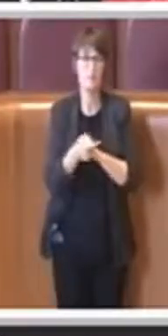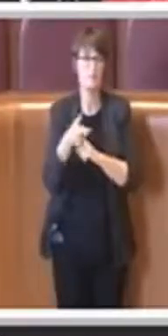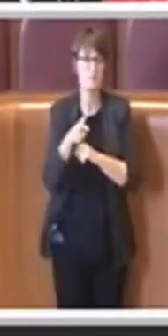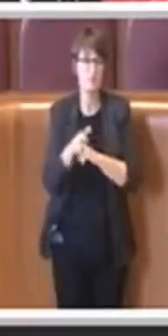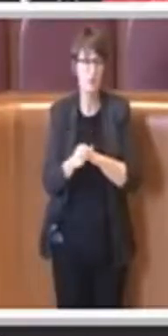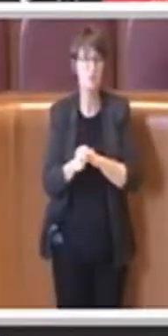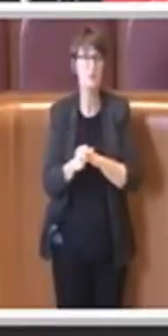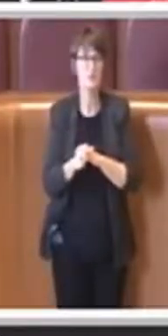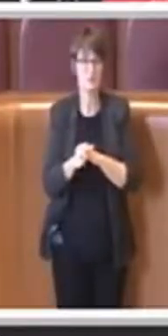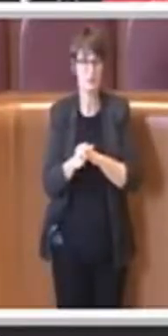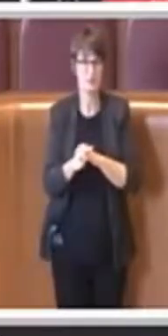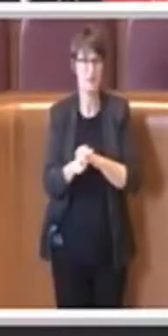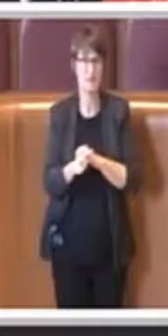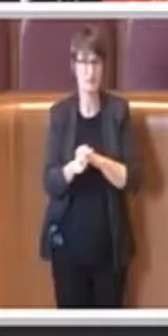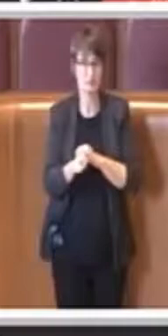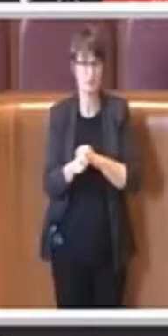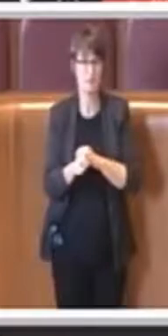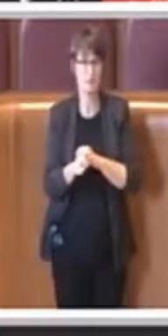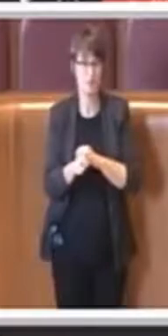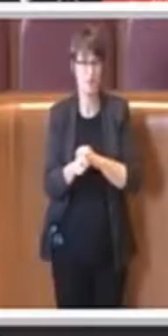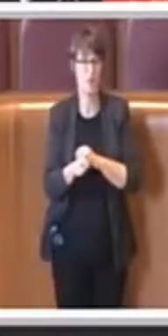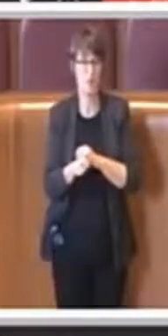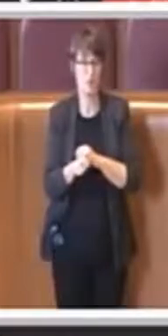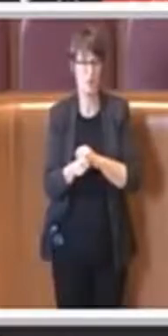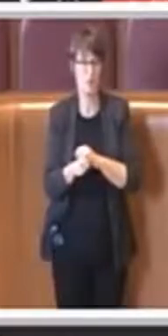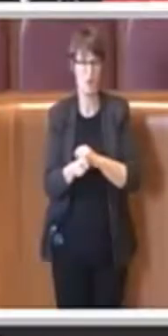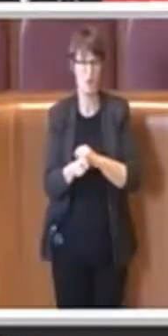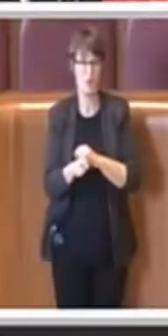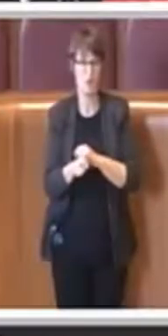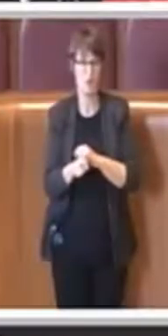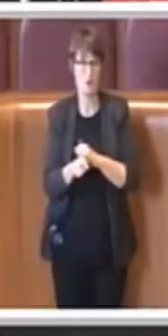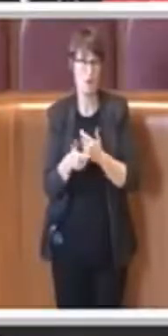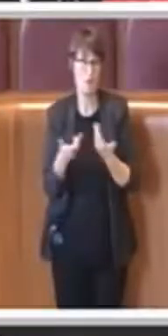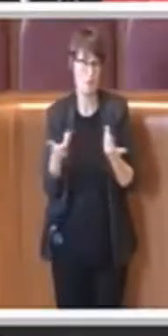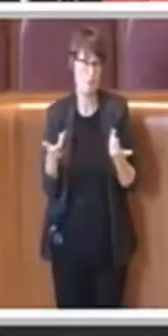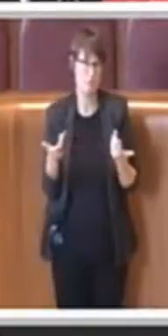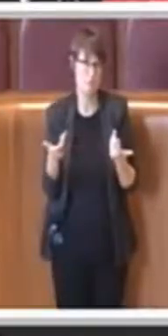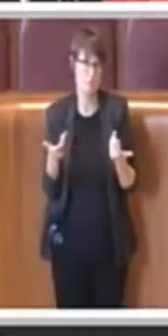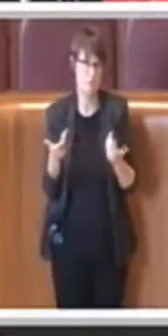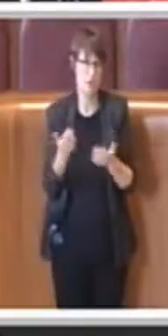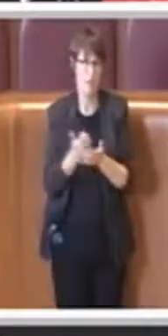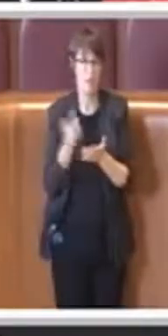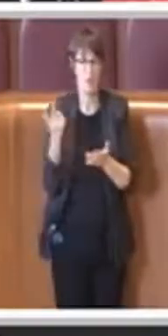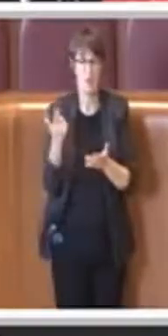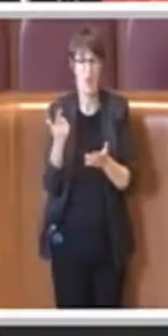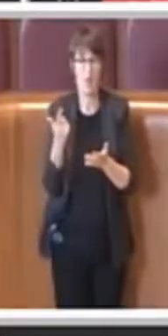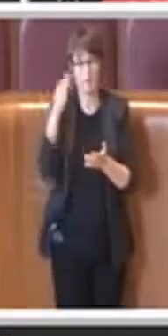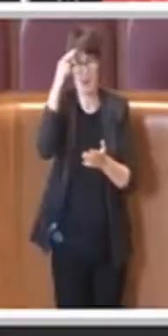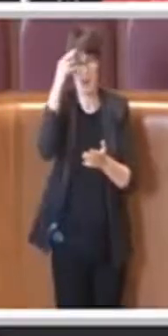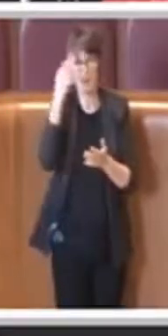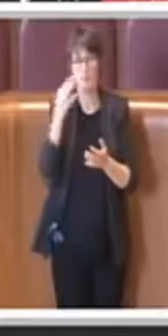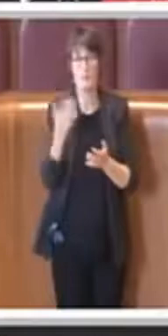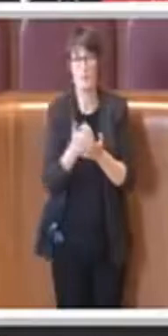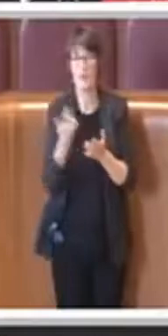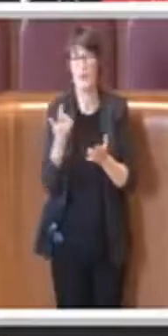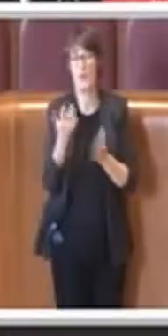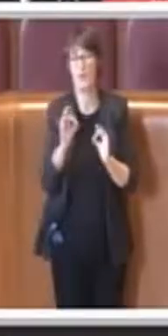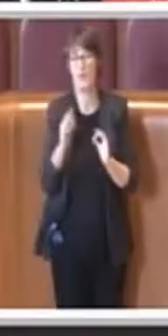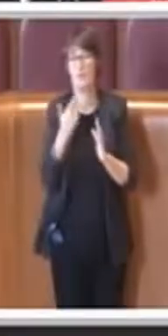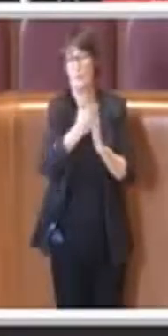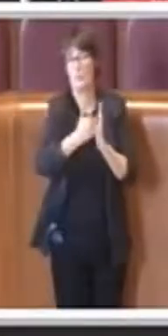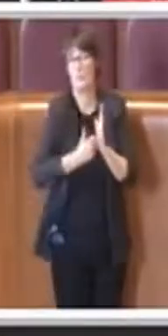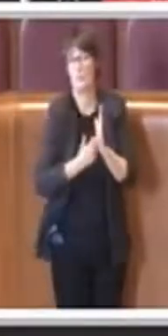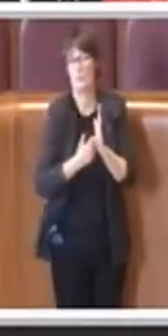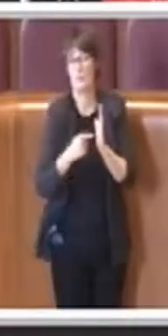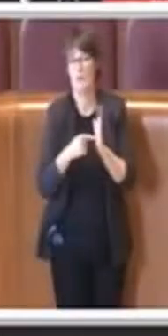ribadito quello che è tra l'altro il contenuto all'interno dello statuto. Sono stati, anticipo